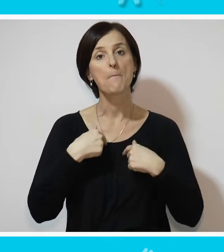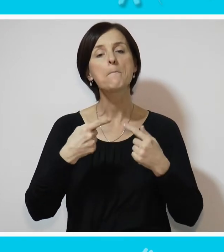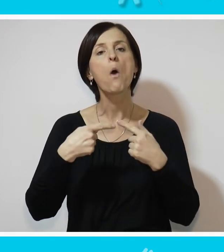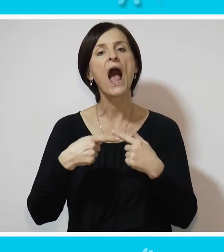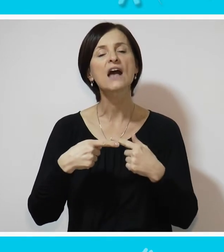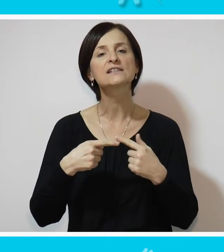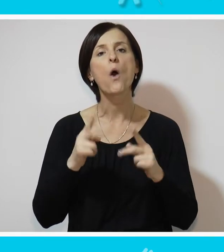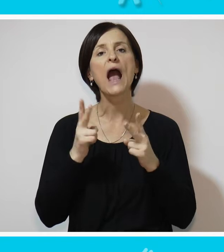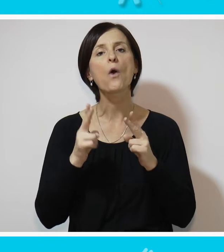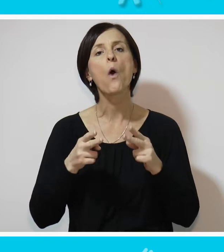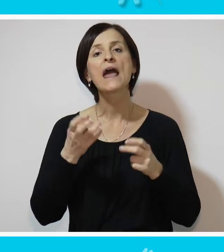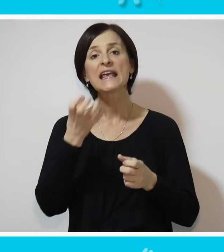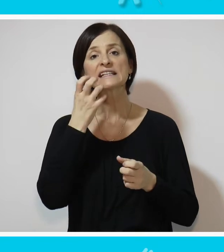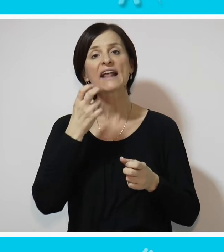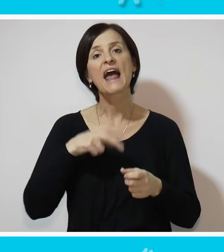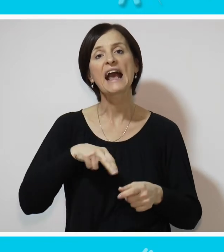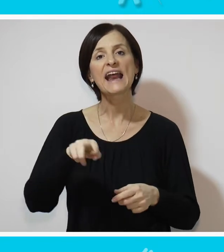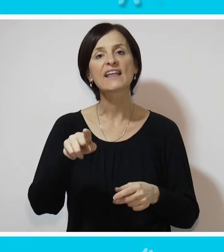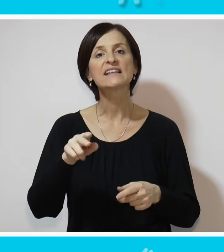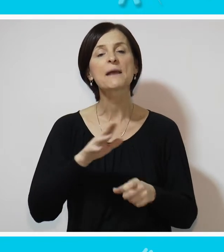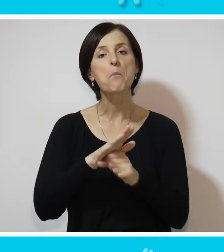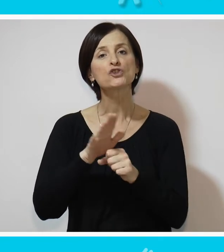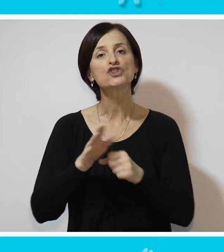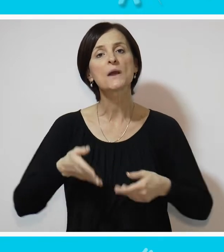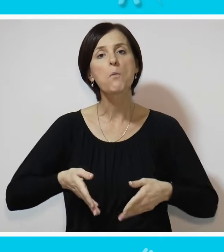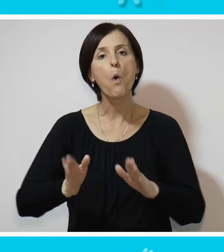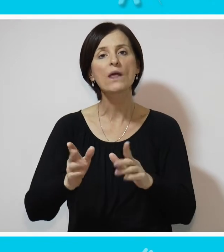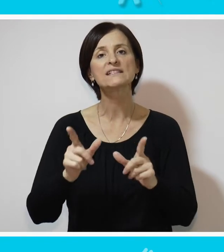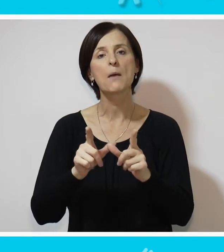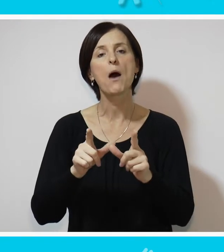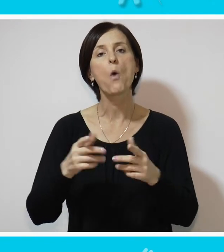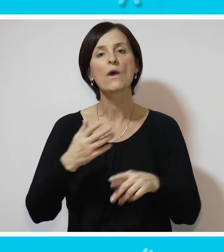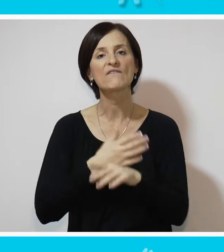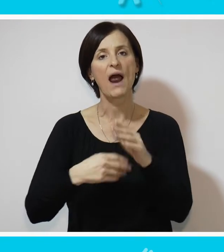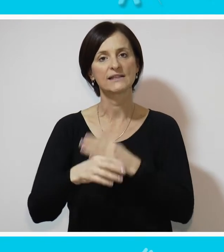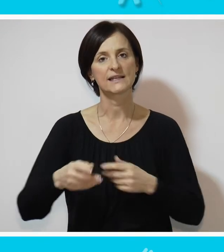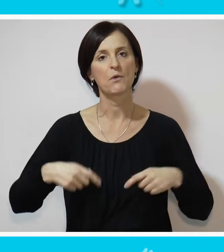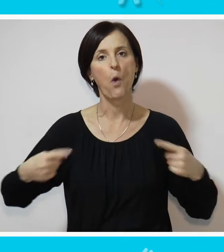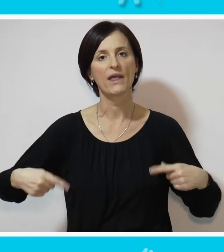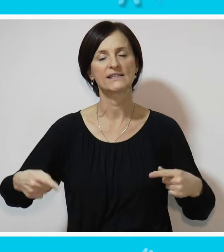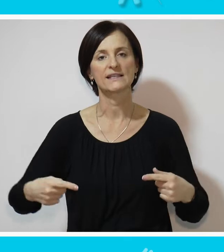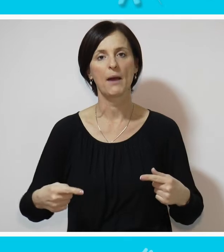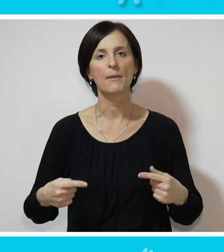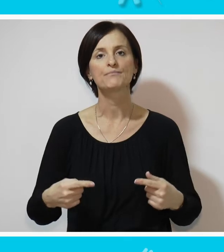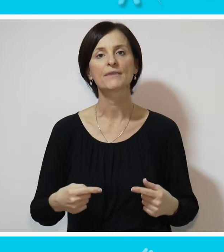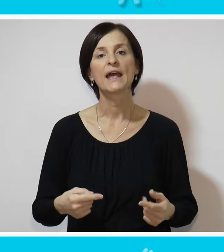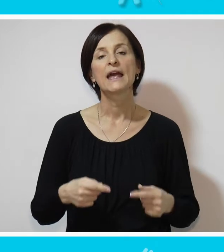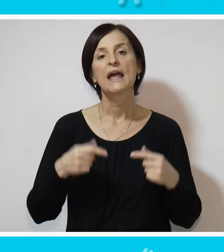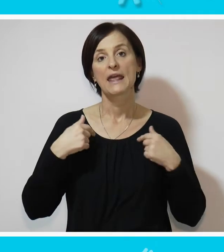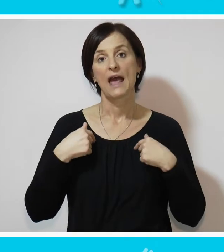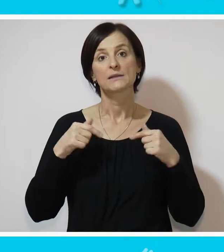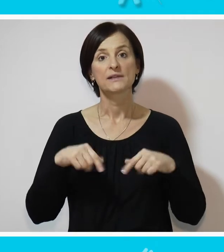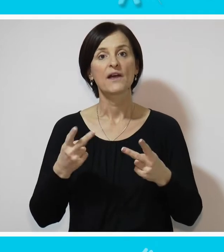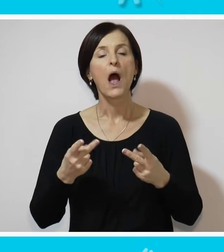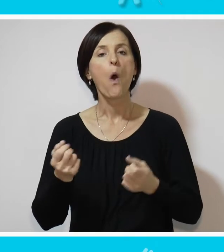pokazao kako izgleda kretati se Požiškim ulicama u invalidskim kolicima. Iz ove perspektive,